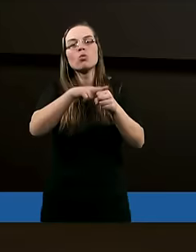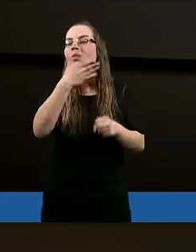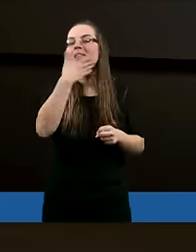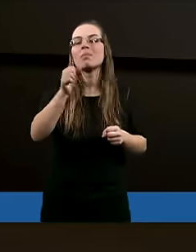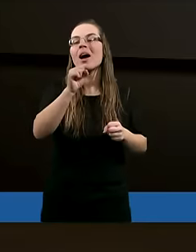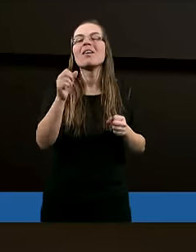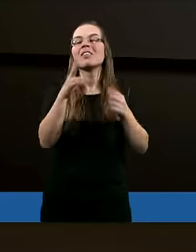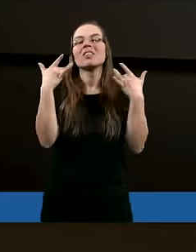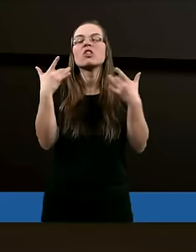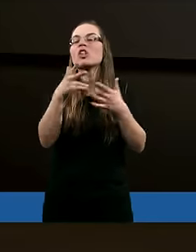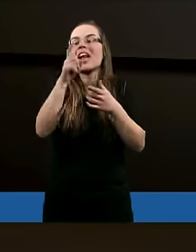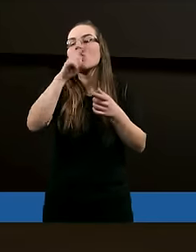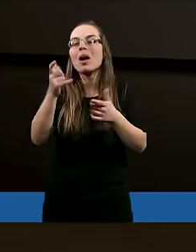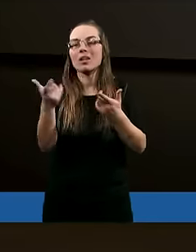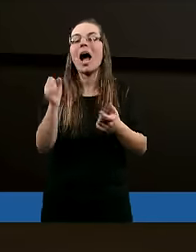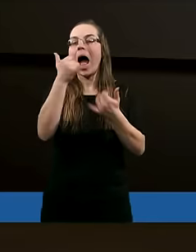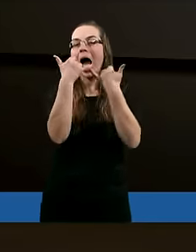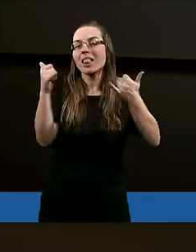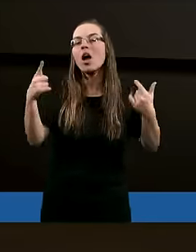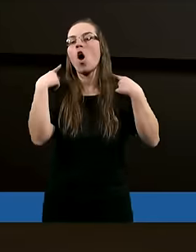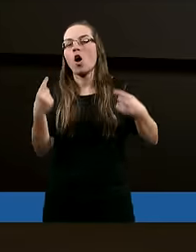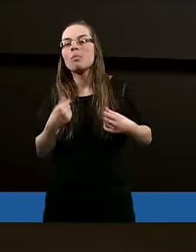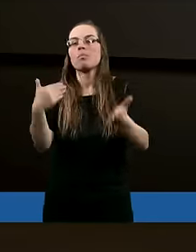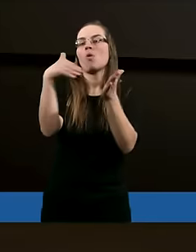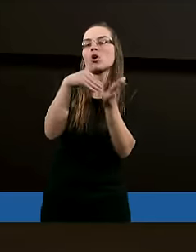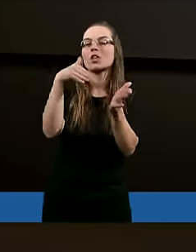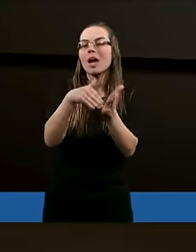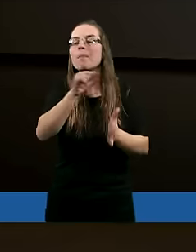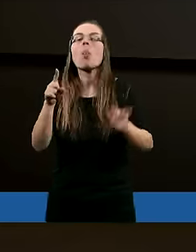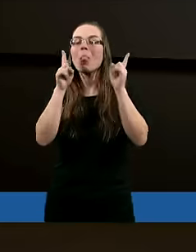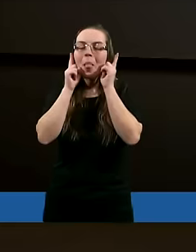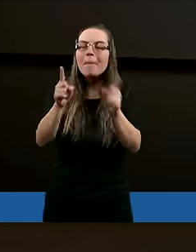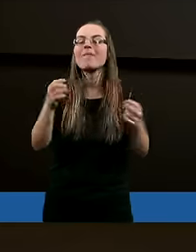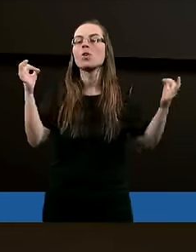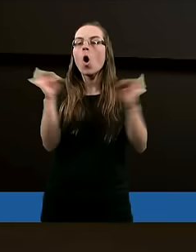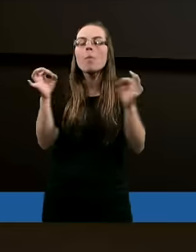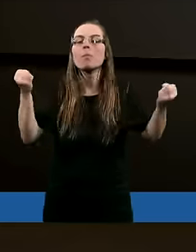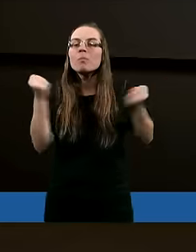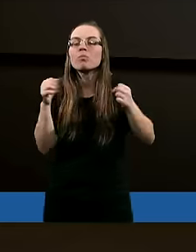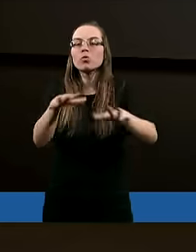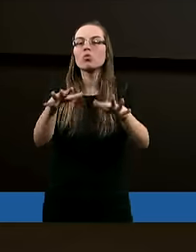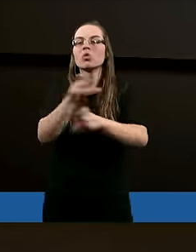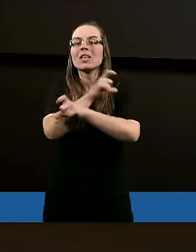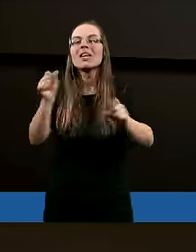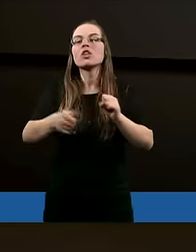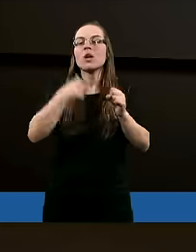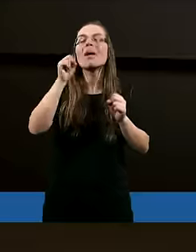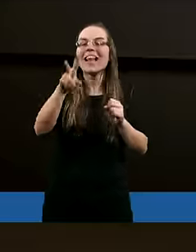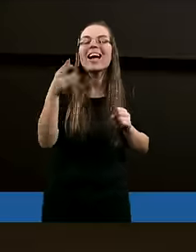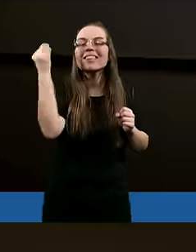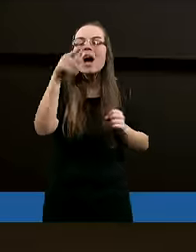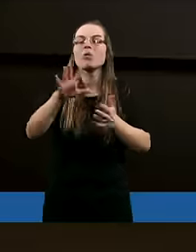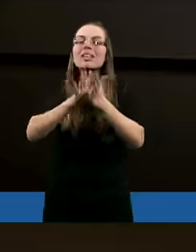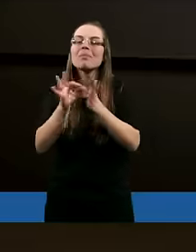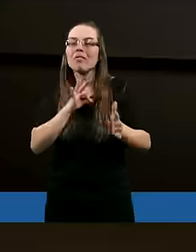niemalże całe życie takie są. A inne osoby potrzebują naprawdę ogromnie dużo czasu, żeby się taką stać.